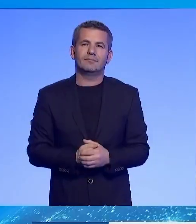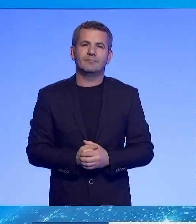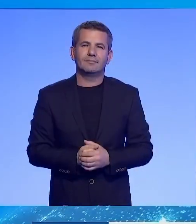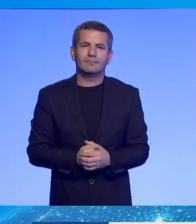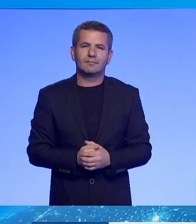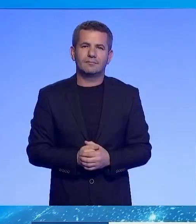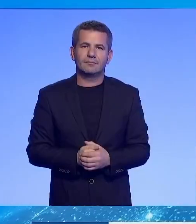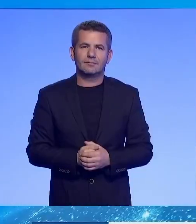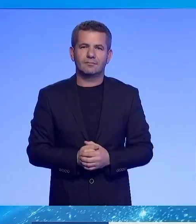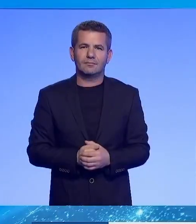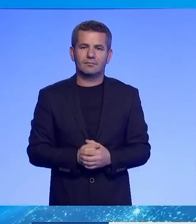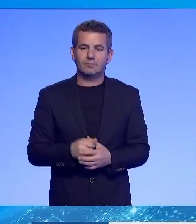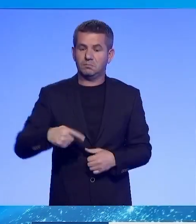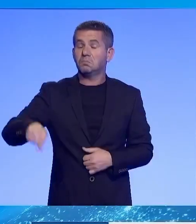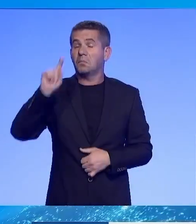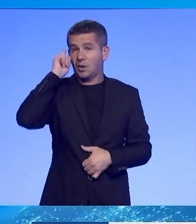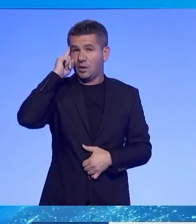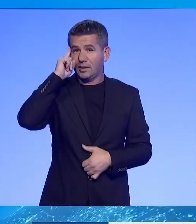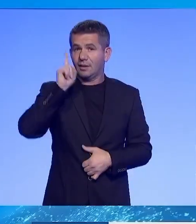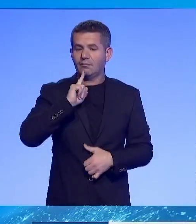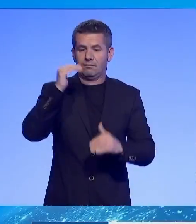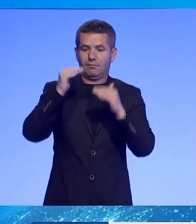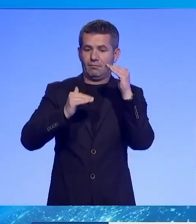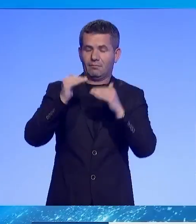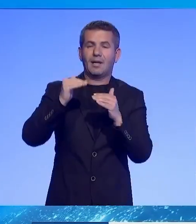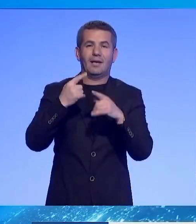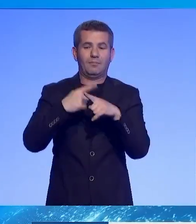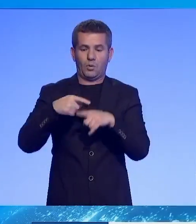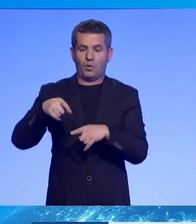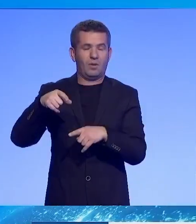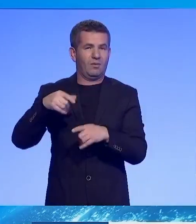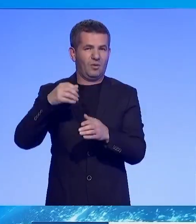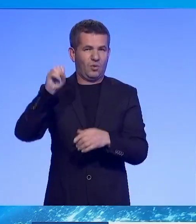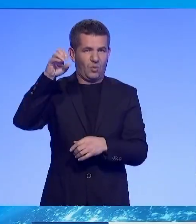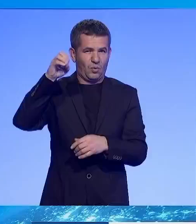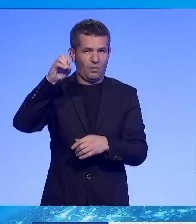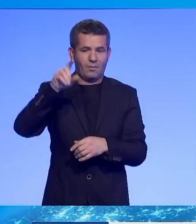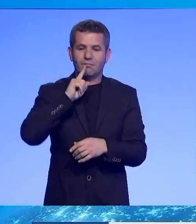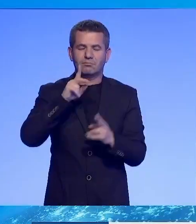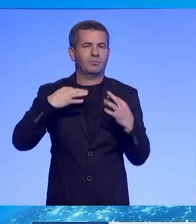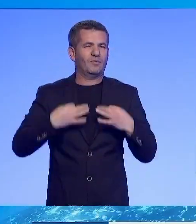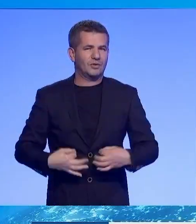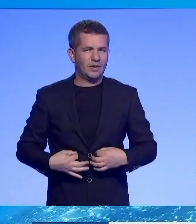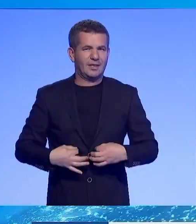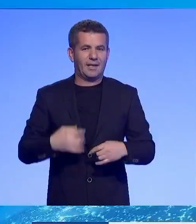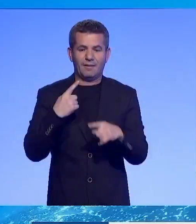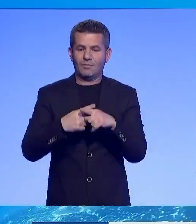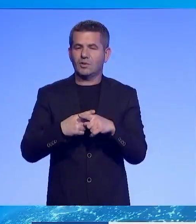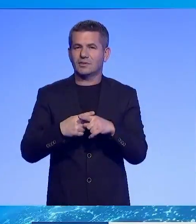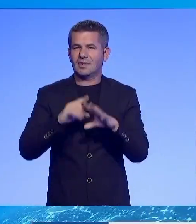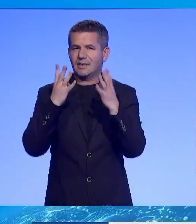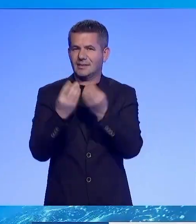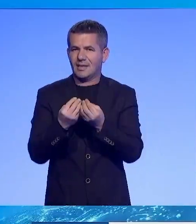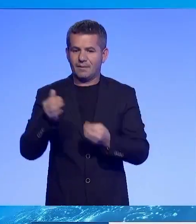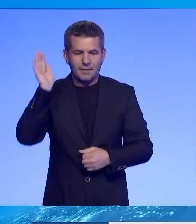Jë e djeni që bilansi ose parashikimit e prodhimit bohën për mes ekspertve edhe nësë shërë, edhe nësë